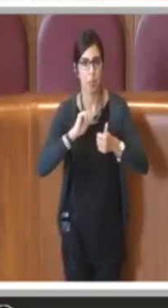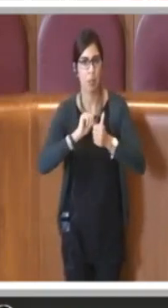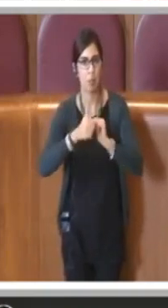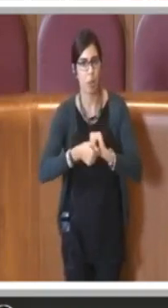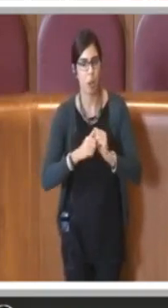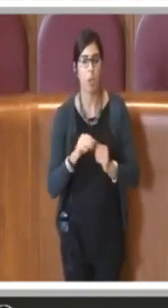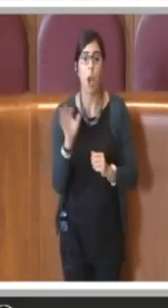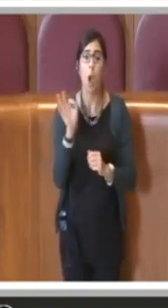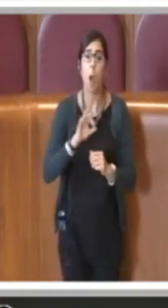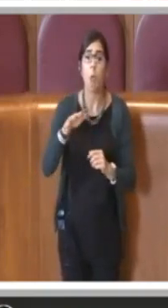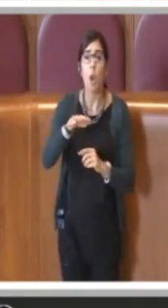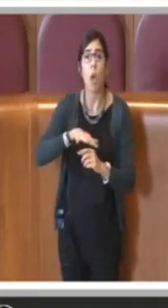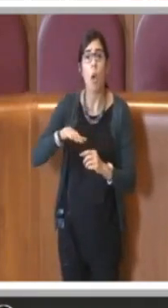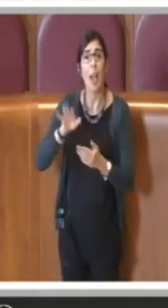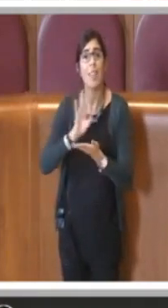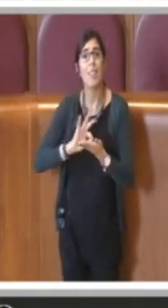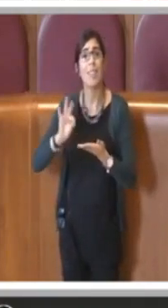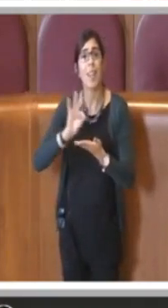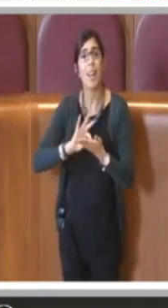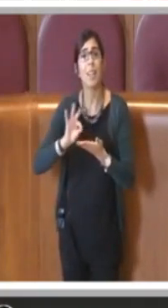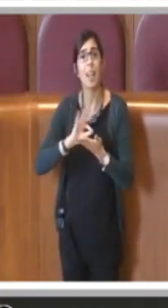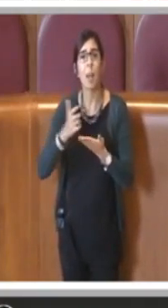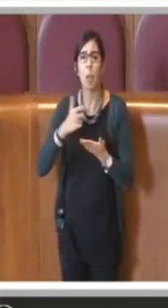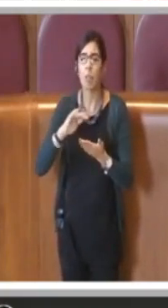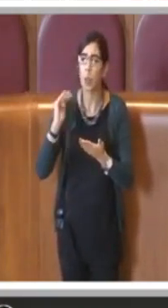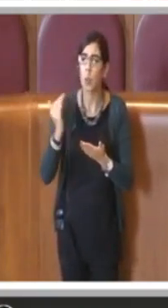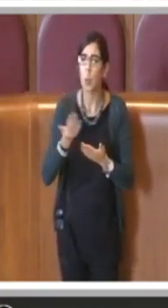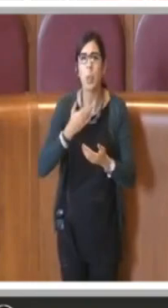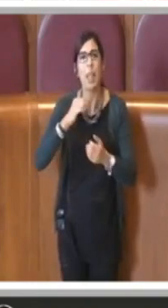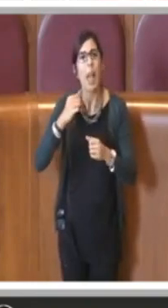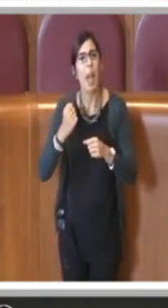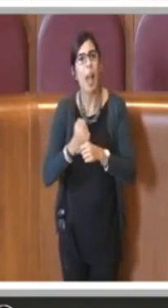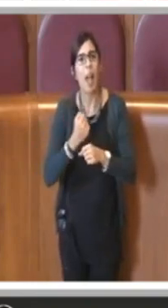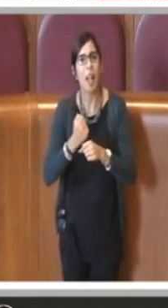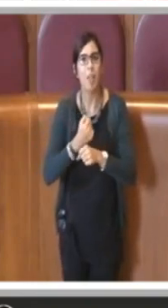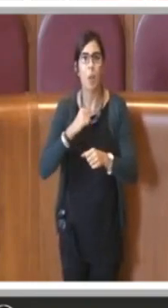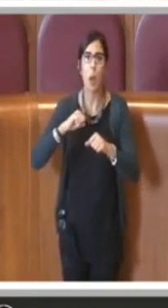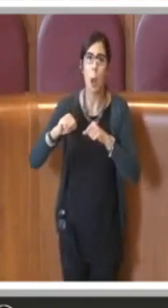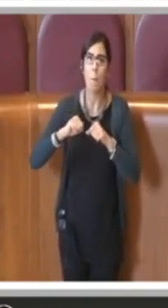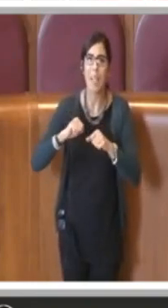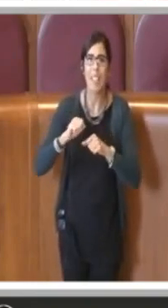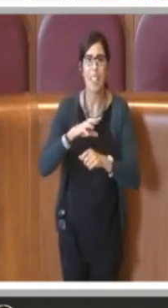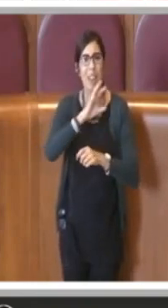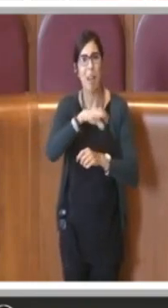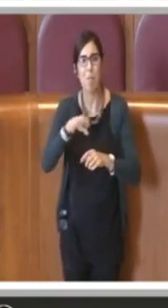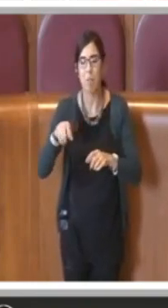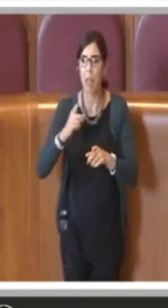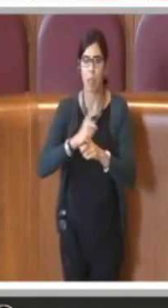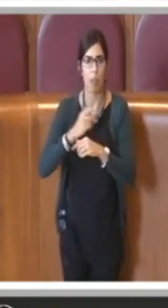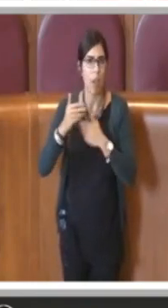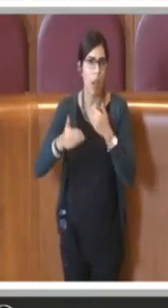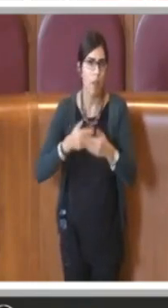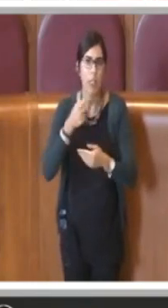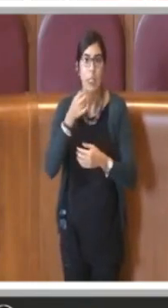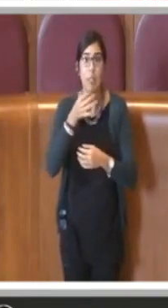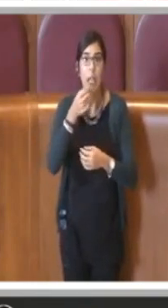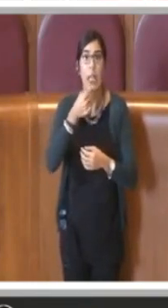la segreteria, perché comunque tutte le attività amministrative degli impianti devono continuare a essere svolte e anche chi vi lavora deve